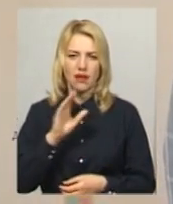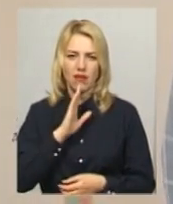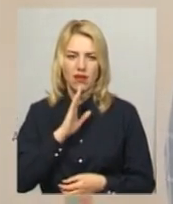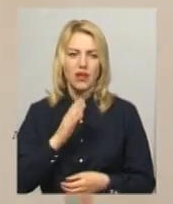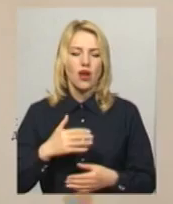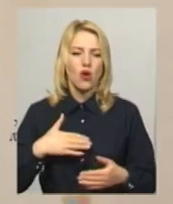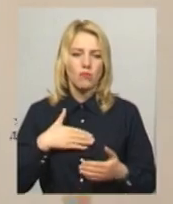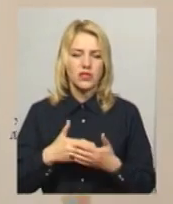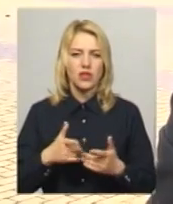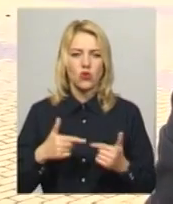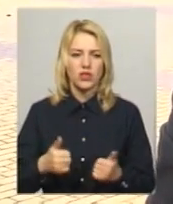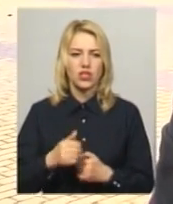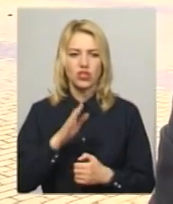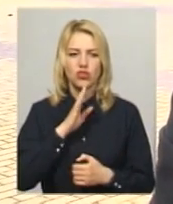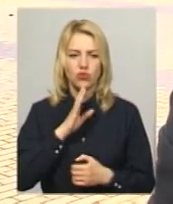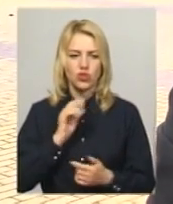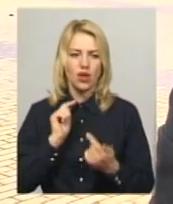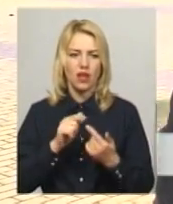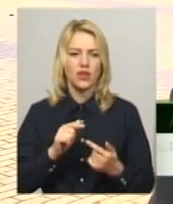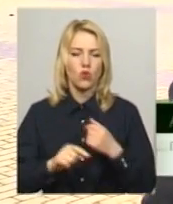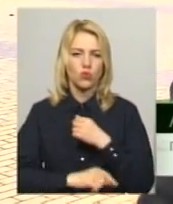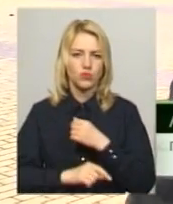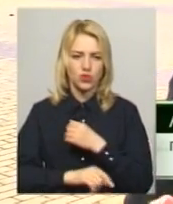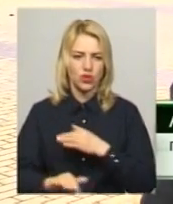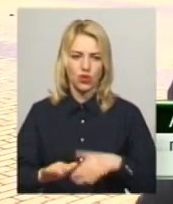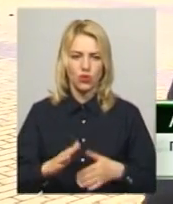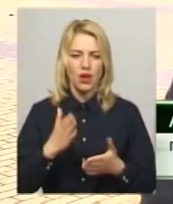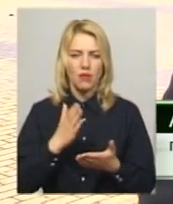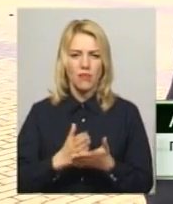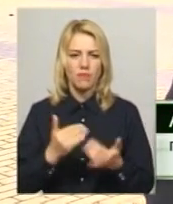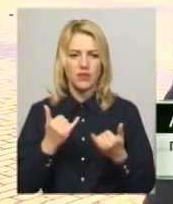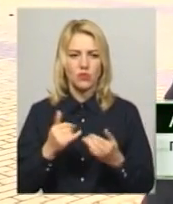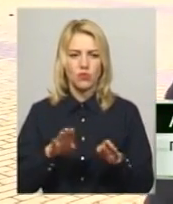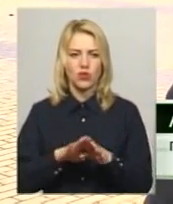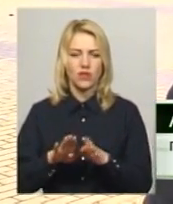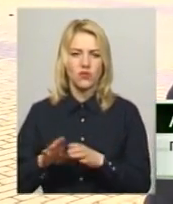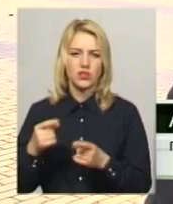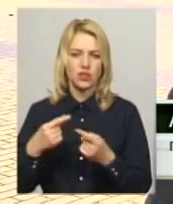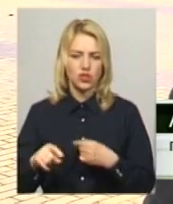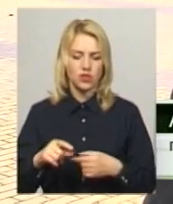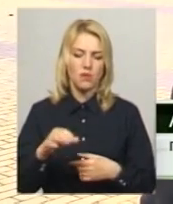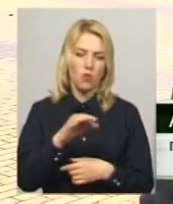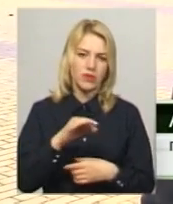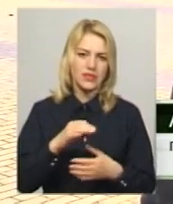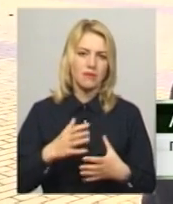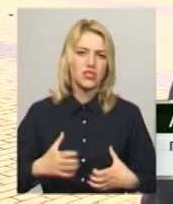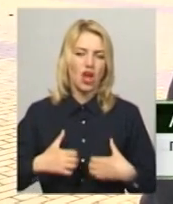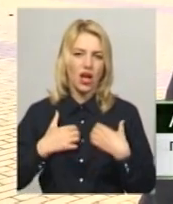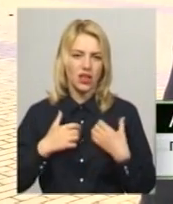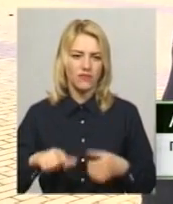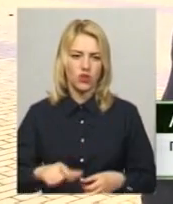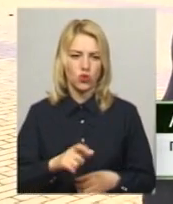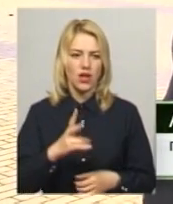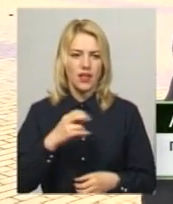«Жіночий антикорупційний рух». Ми маємо зараз на сьогодні порівняно з іншими областями жахливі дороги. І, на жаль,